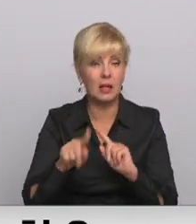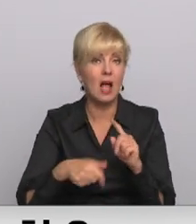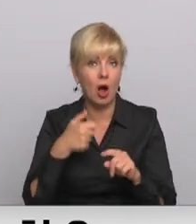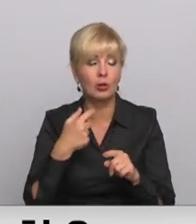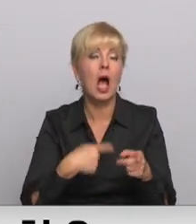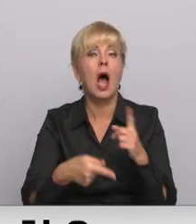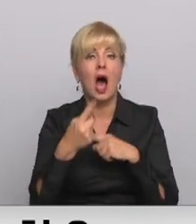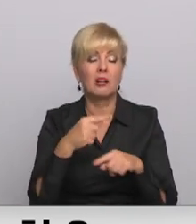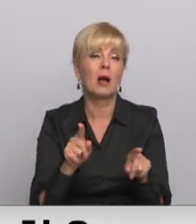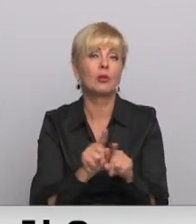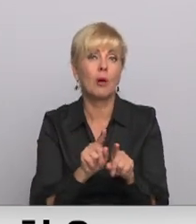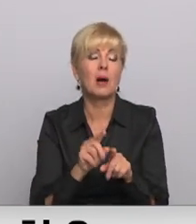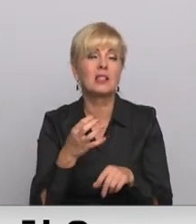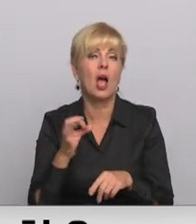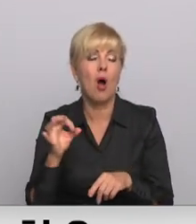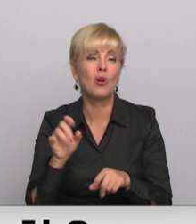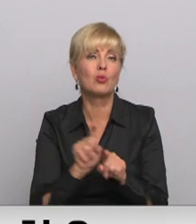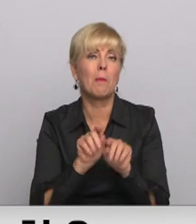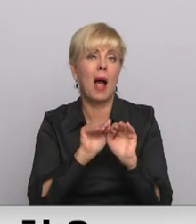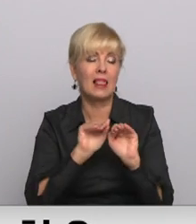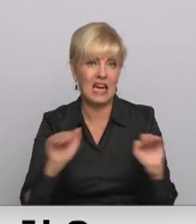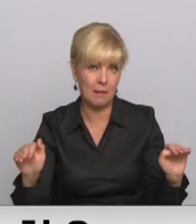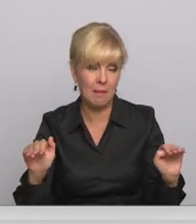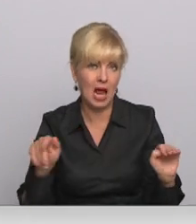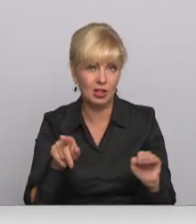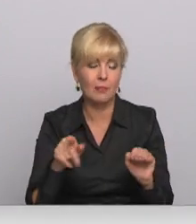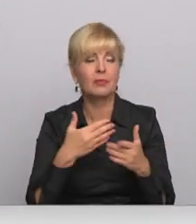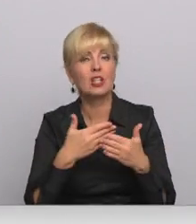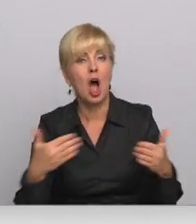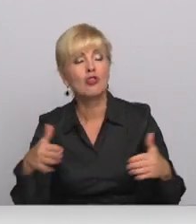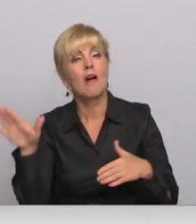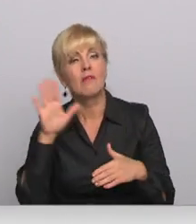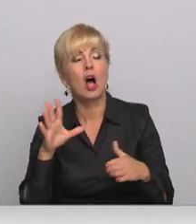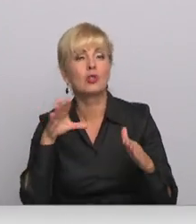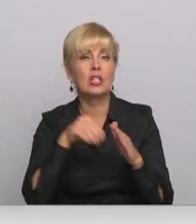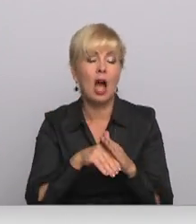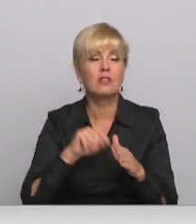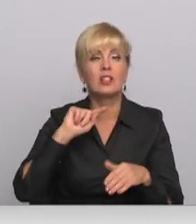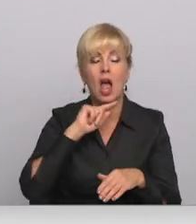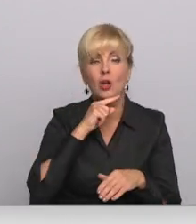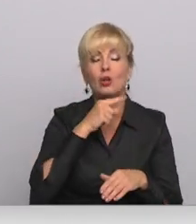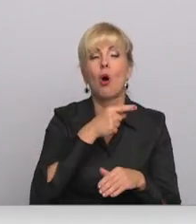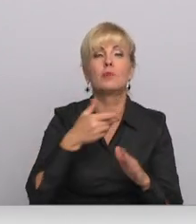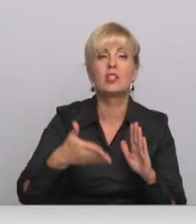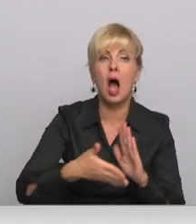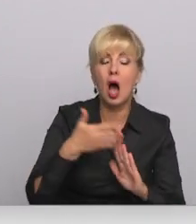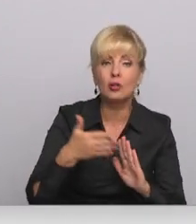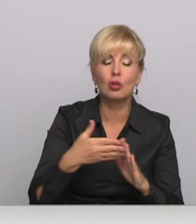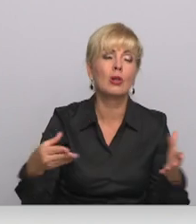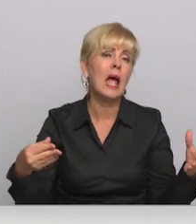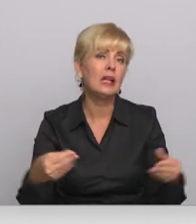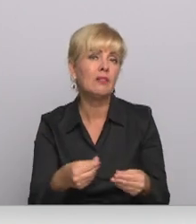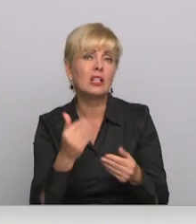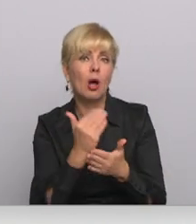atgriezušies iepriekšējā CO2 MC līmenī. Audzas valstis ievieš dažādus ekonomikas atjaunošanas mehānismus, investīciju